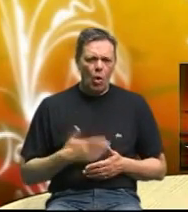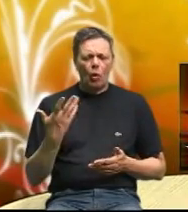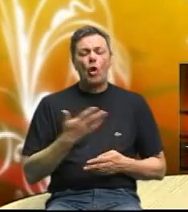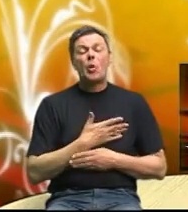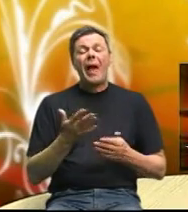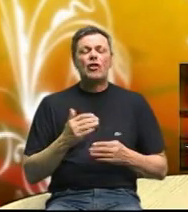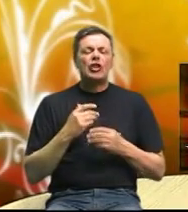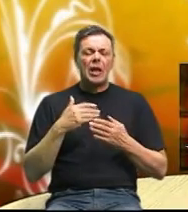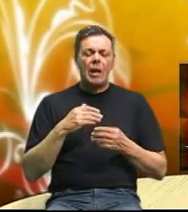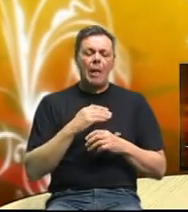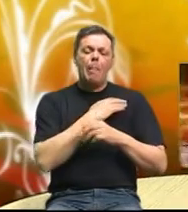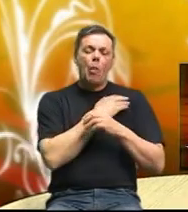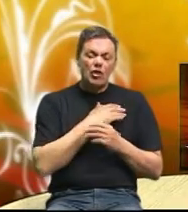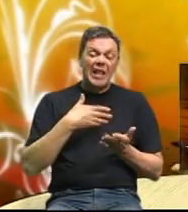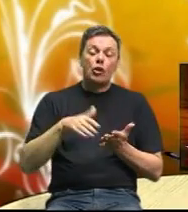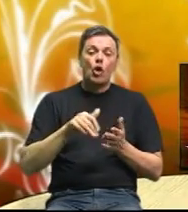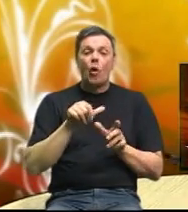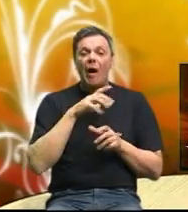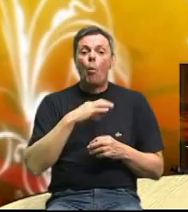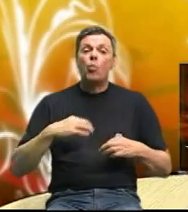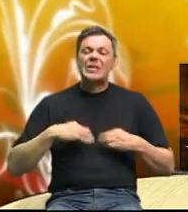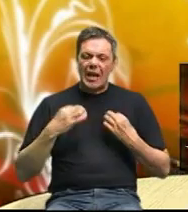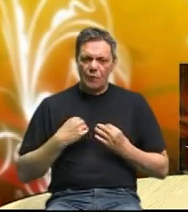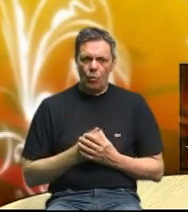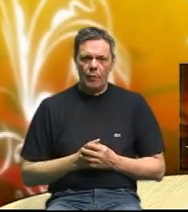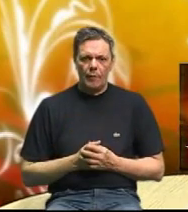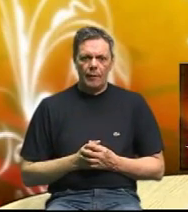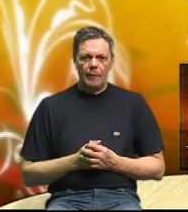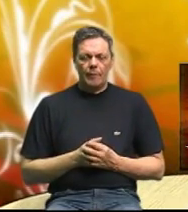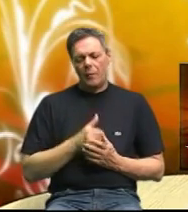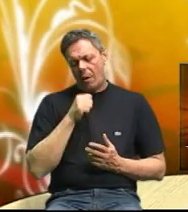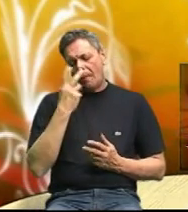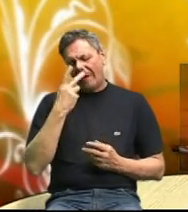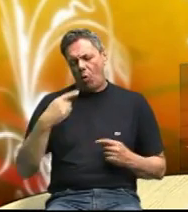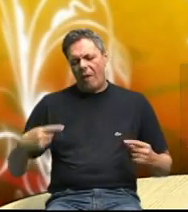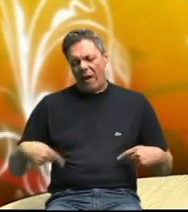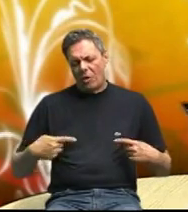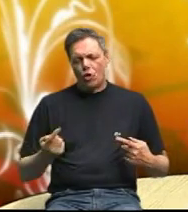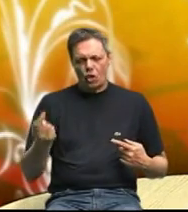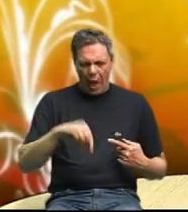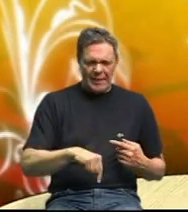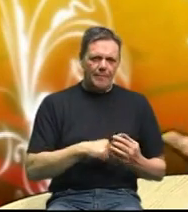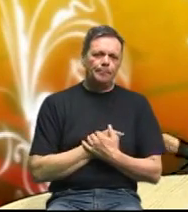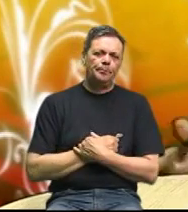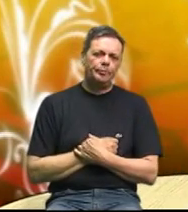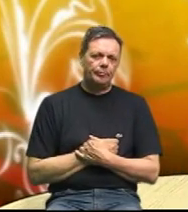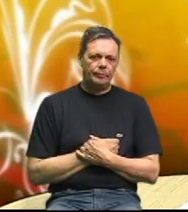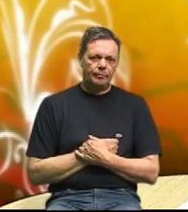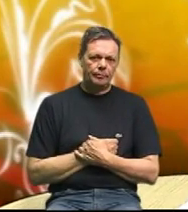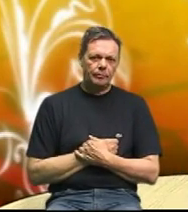nositelj troškova u zdravstvu najveći i invalidnost nastaje i kažu moji